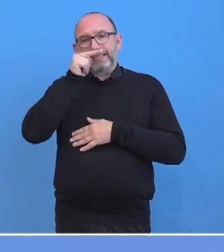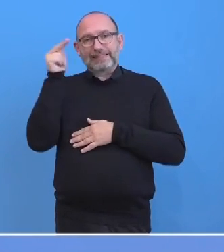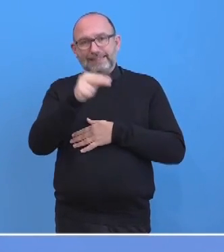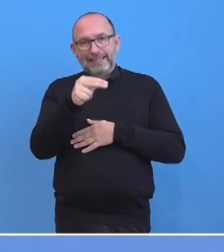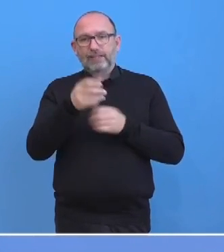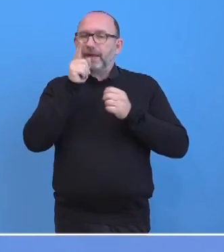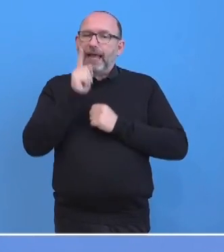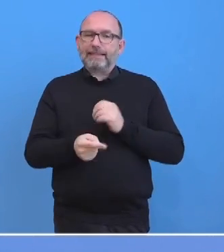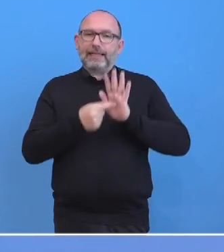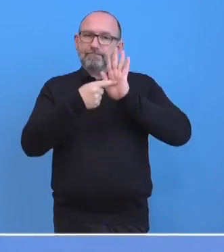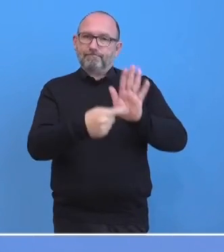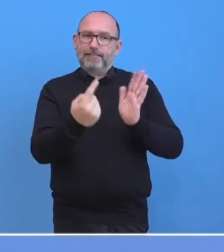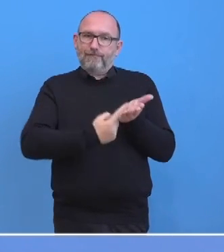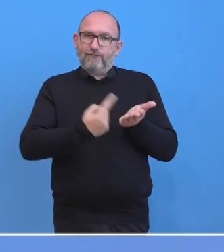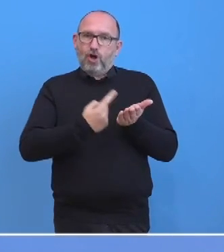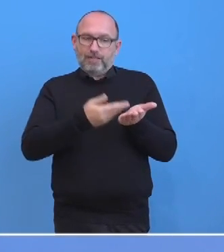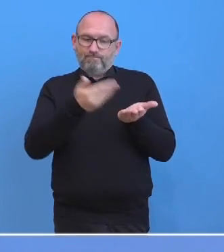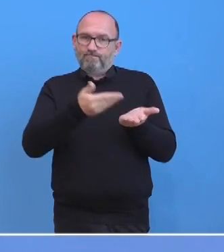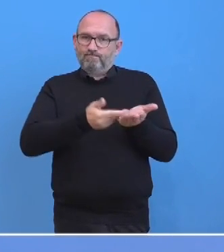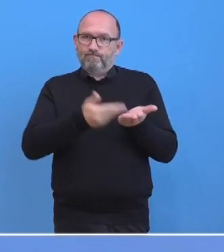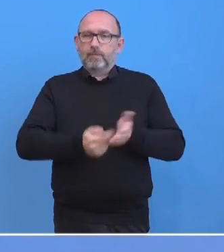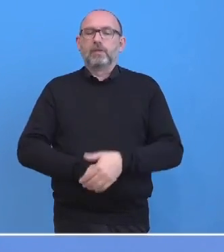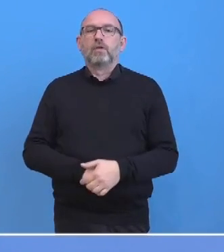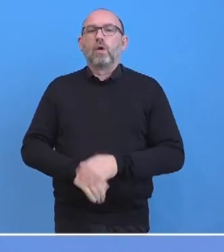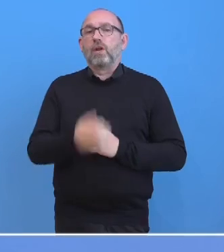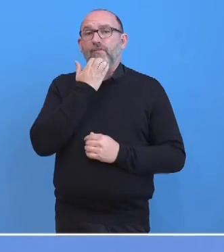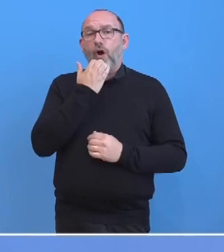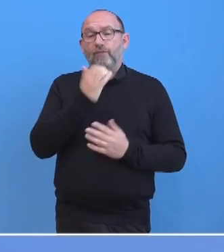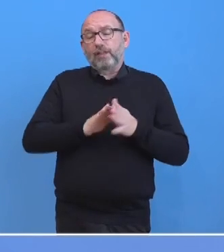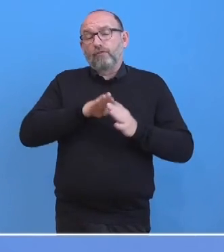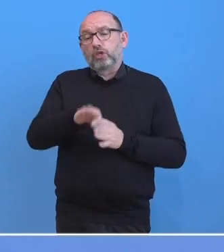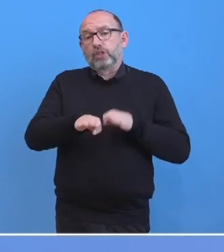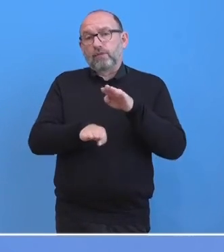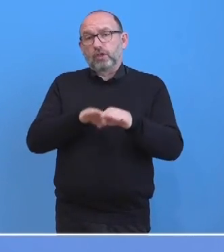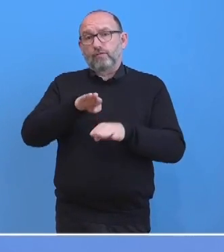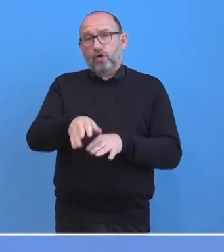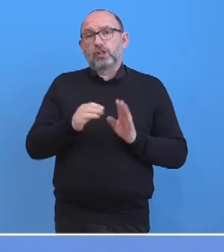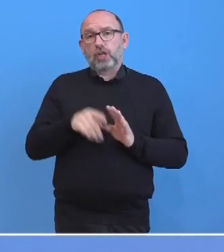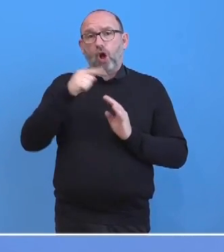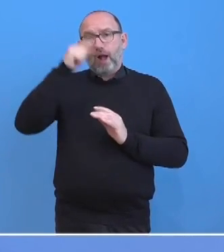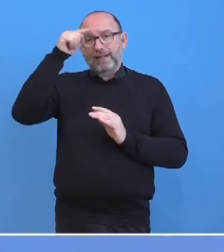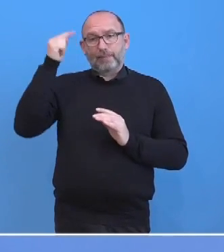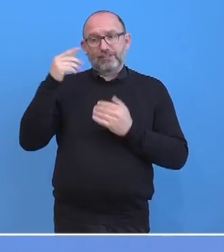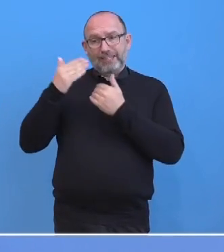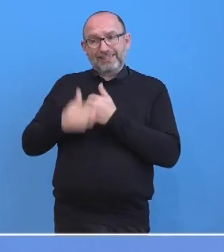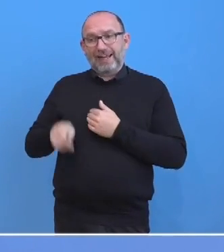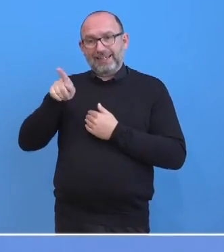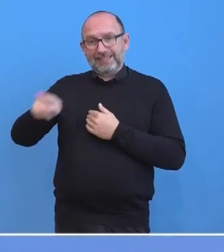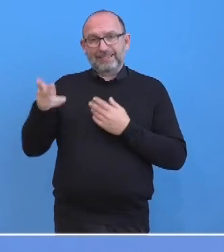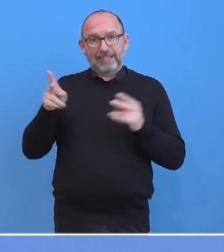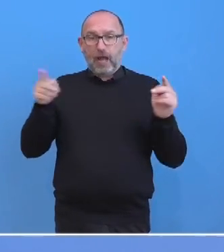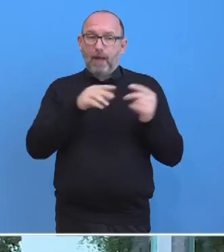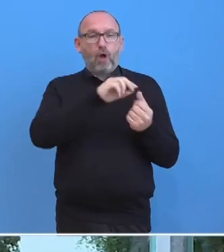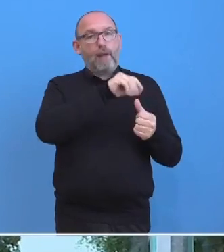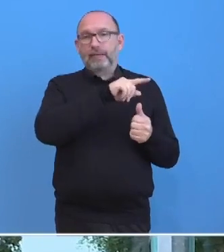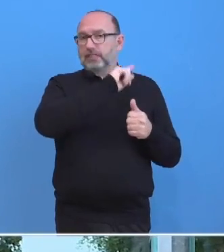eindringlich gefordert hat. Und wir hoffen, dass es da Fortschritte gibt, natürlich auch von aserbaidschanischer Seite wie auch von armenischer.